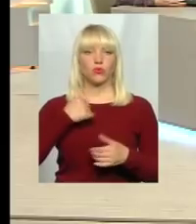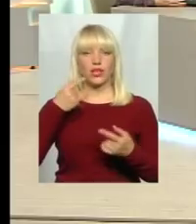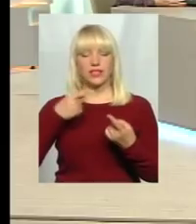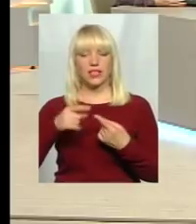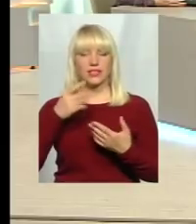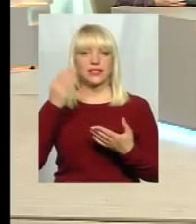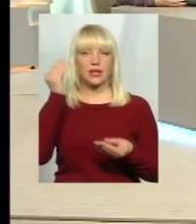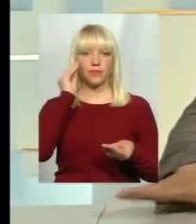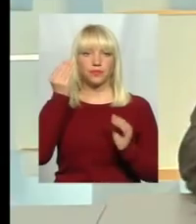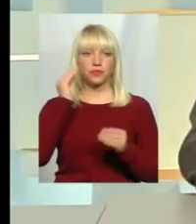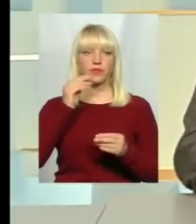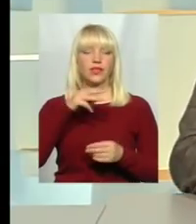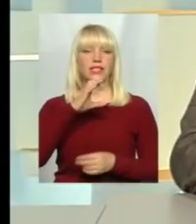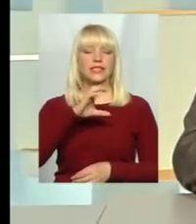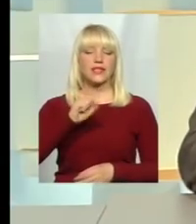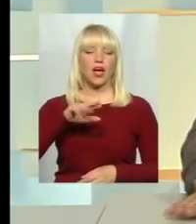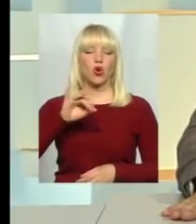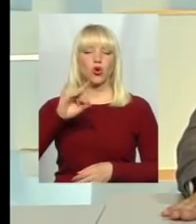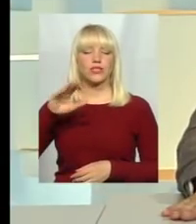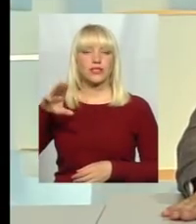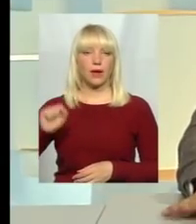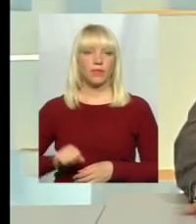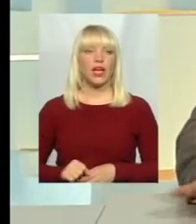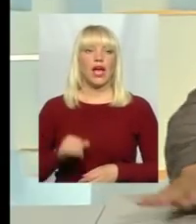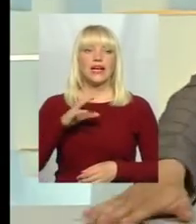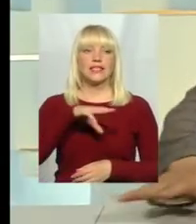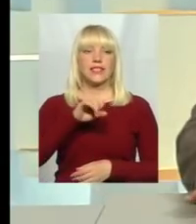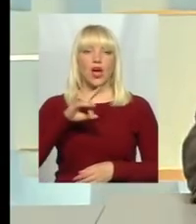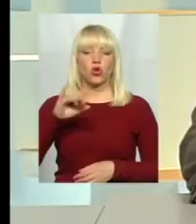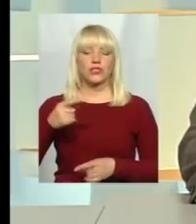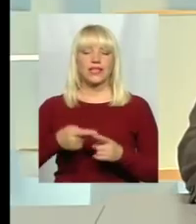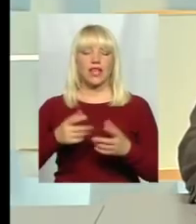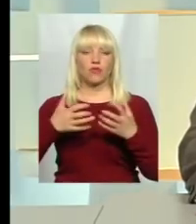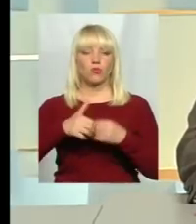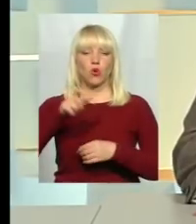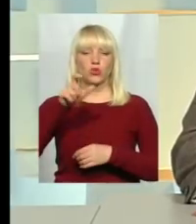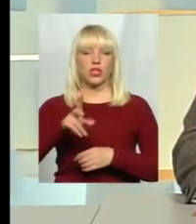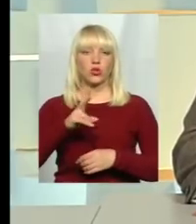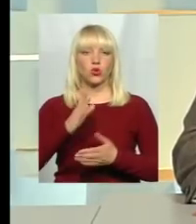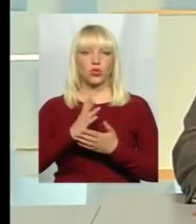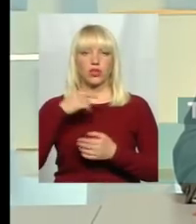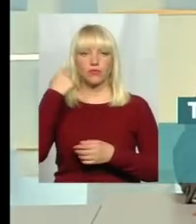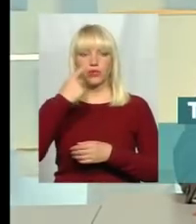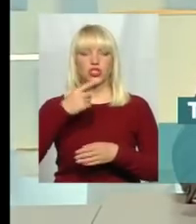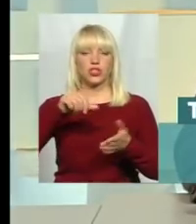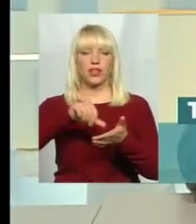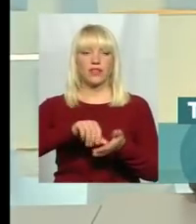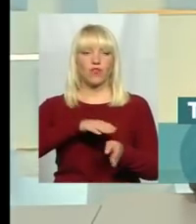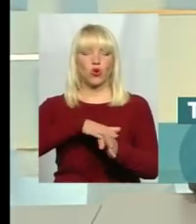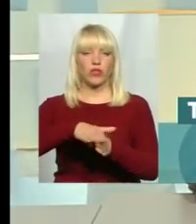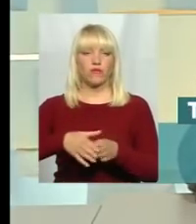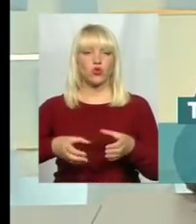трактування було старост. На сьогоднішній день староста – це автоматична особа, яка є автоматичним членом виконавчого комітету.